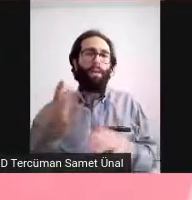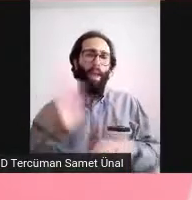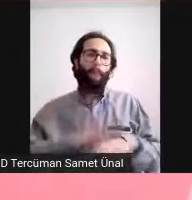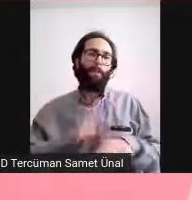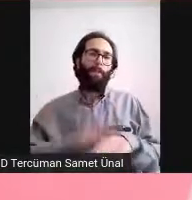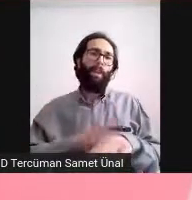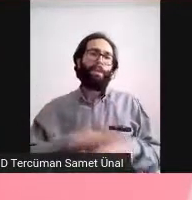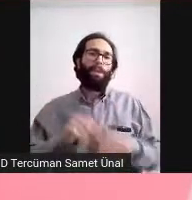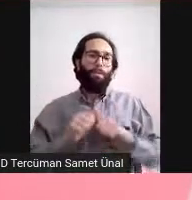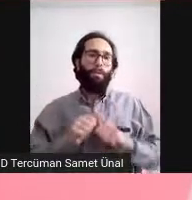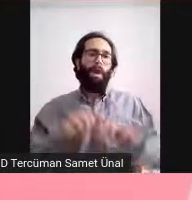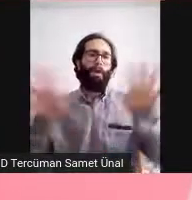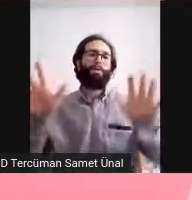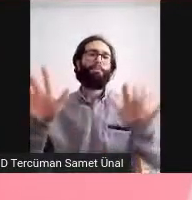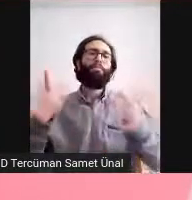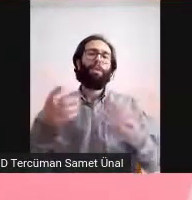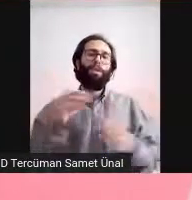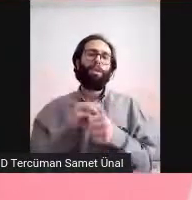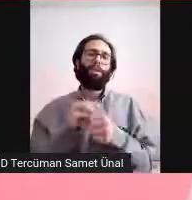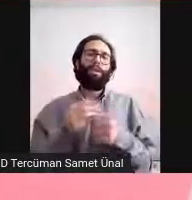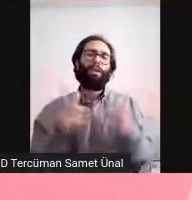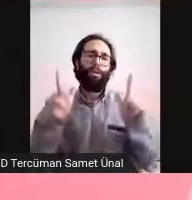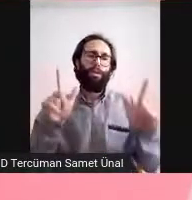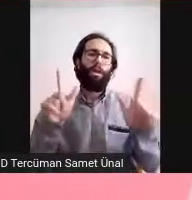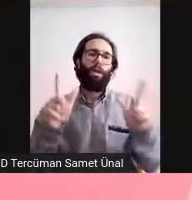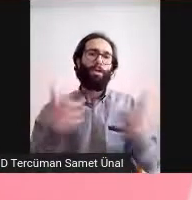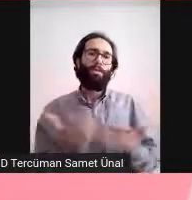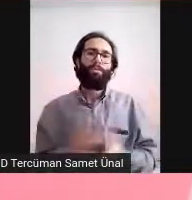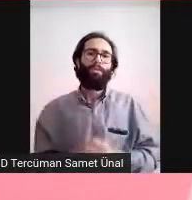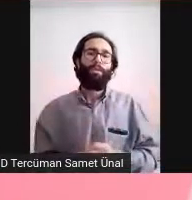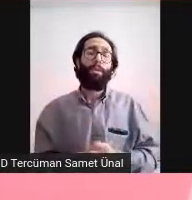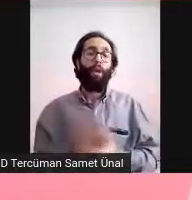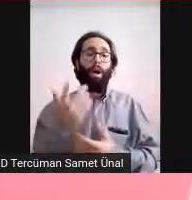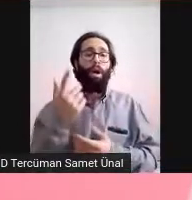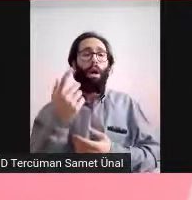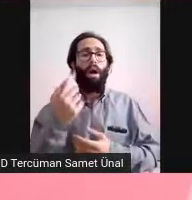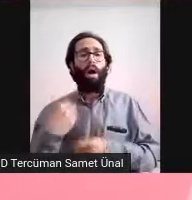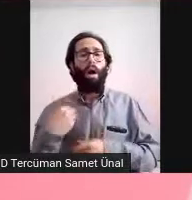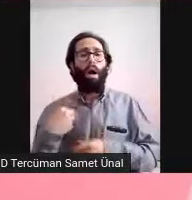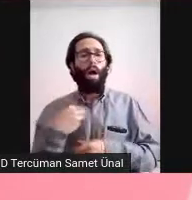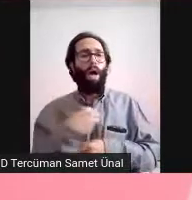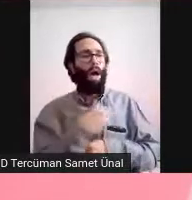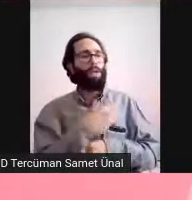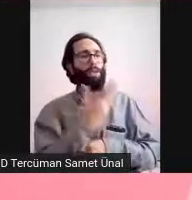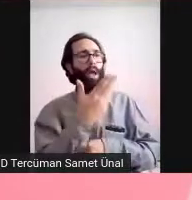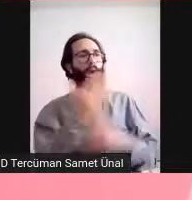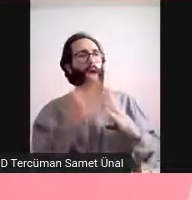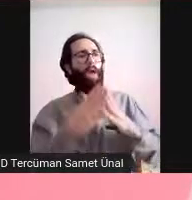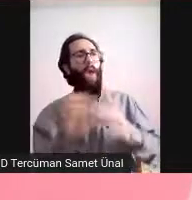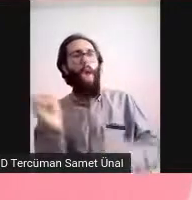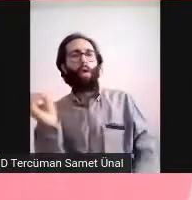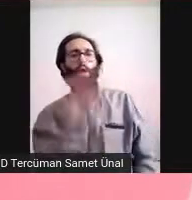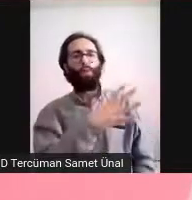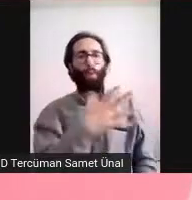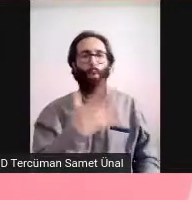iyileşti diye hani gönderiliyor bir daha takip yapılmıyor. Uzun süreli bir takip yapılması lazım aslında.